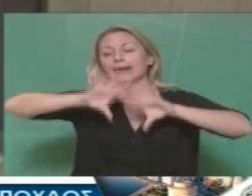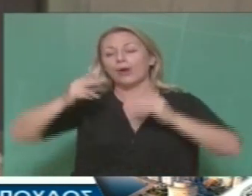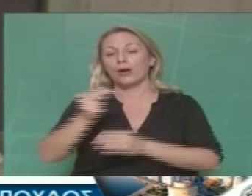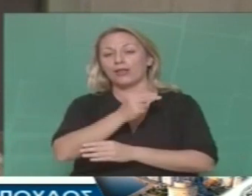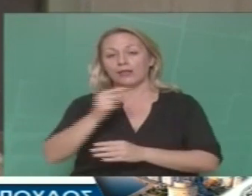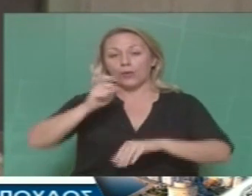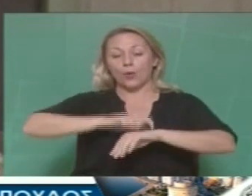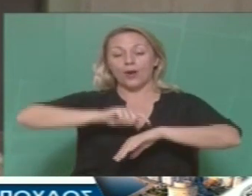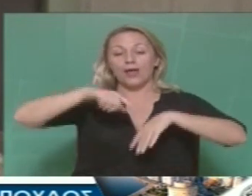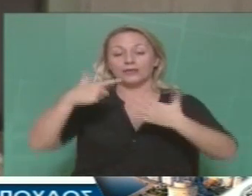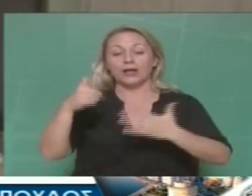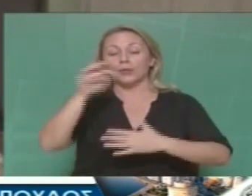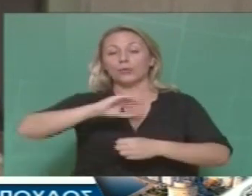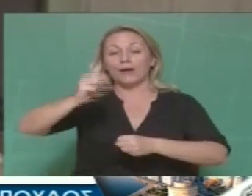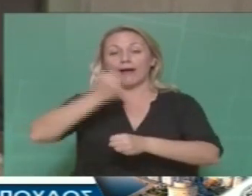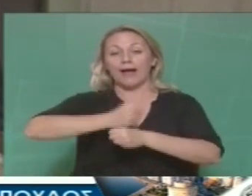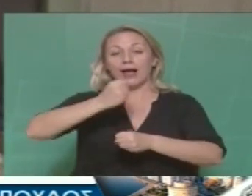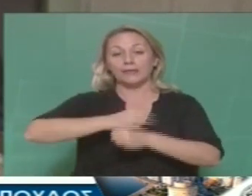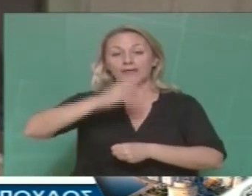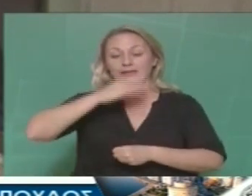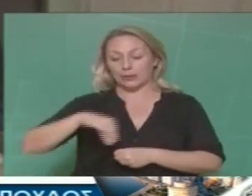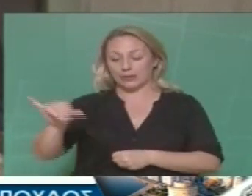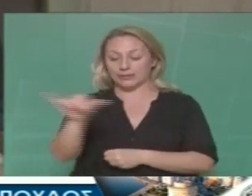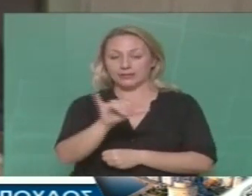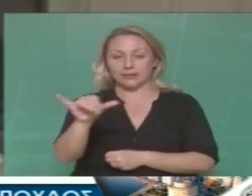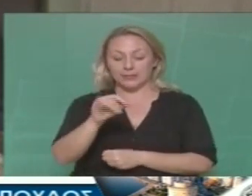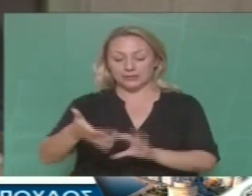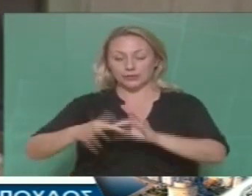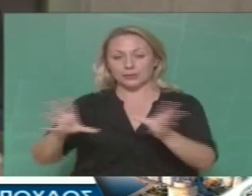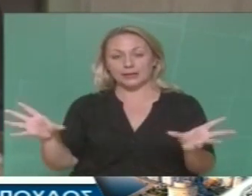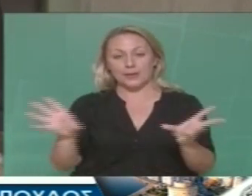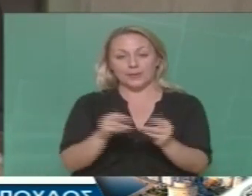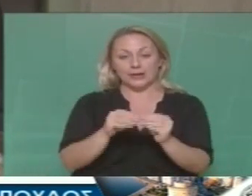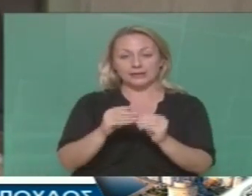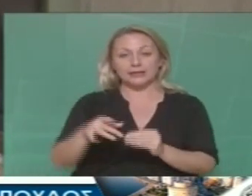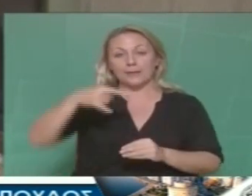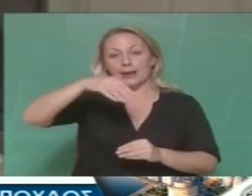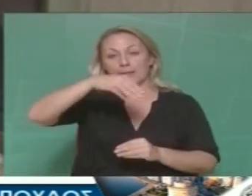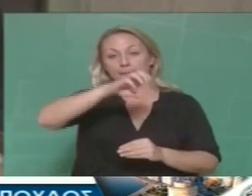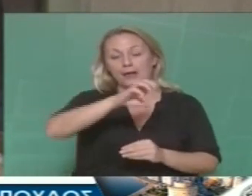Στις 7 η ώρα, στο άγαλμα του Βενιζέλου την πέμπη που μας έχετε μαζί με τα Σωματεία και με το πάμε. Ευχαριστώ κύριε Ζαργενόπουλο.